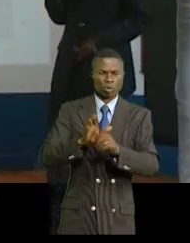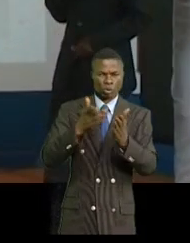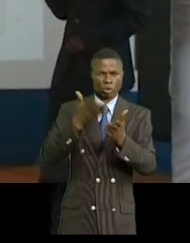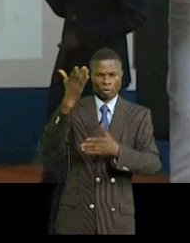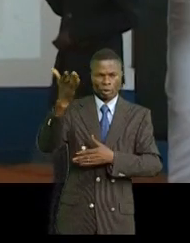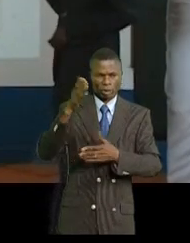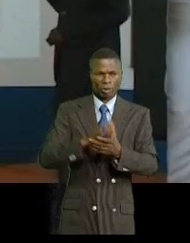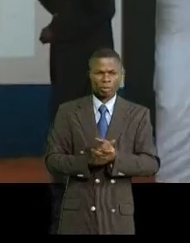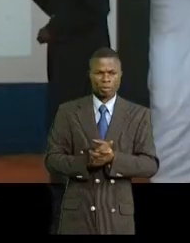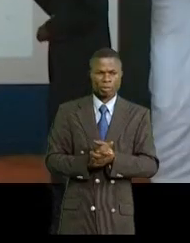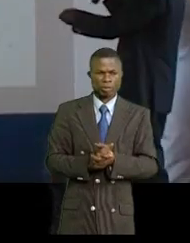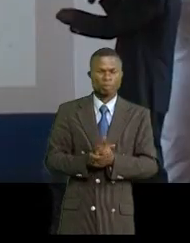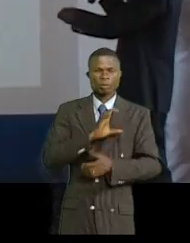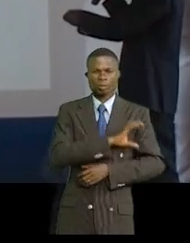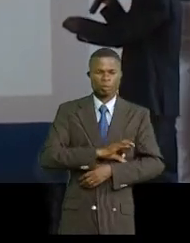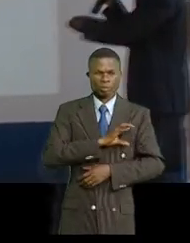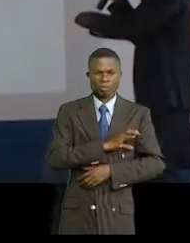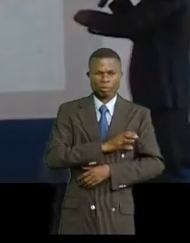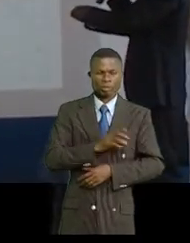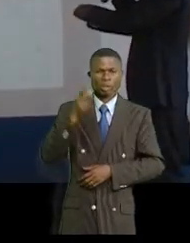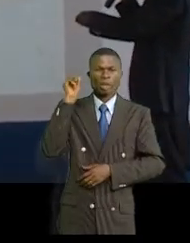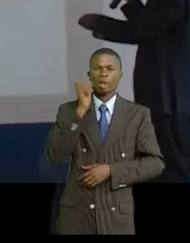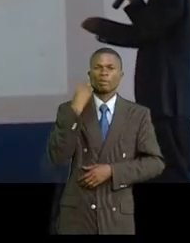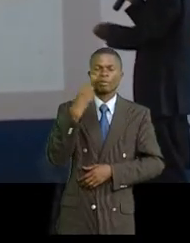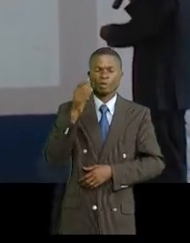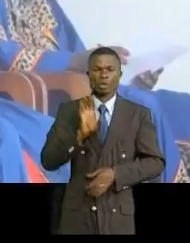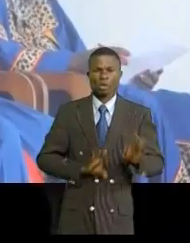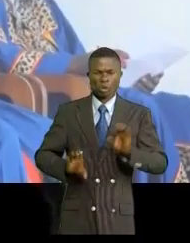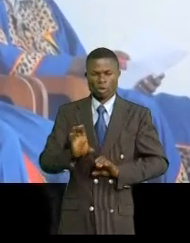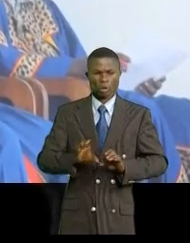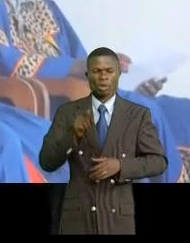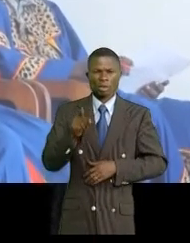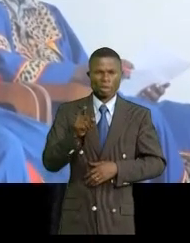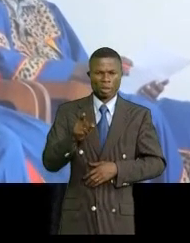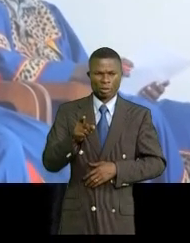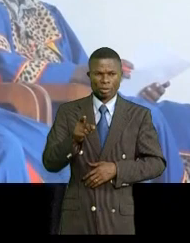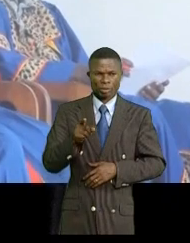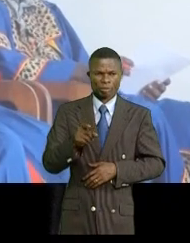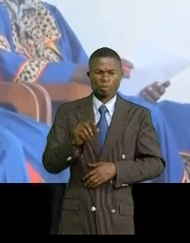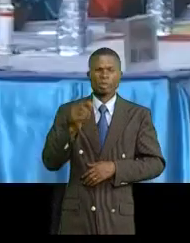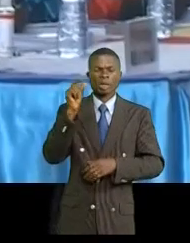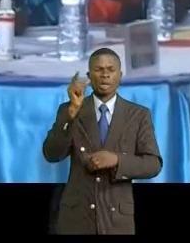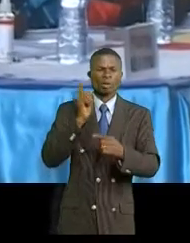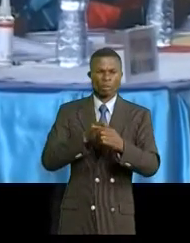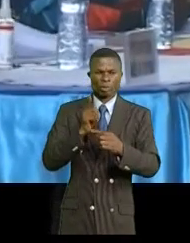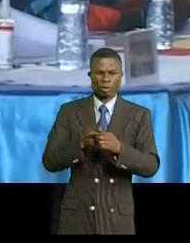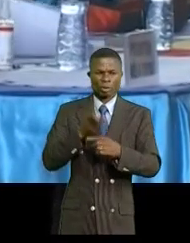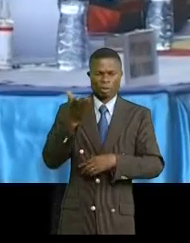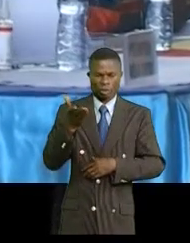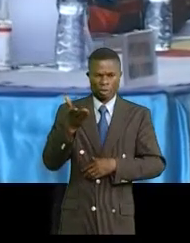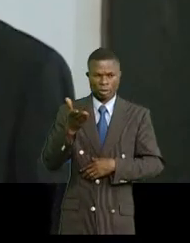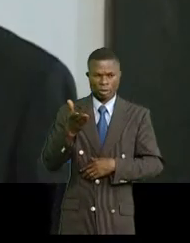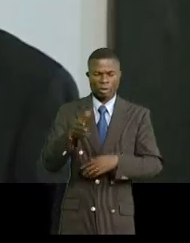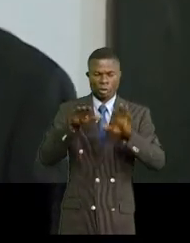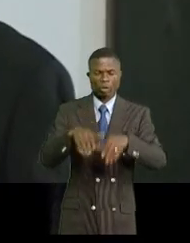Saisonnière des caractéristiques physico-chimiques macro-invertèbres et de la flore algale bentique des